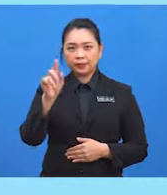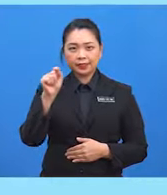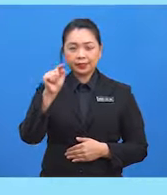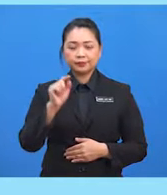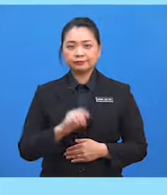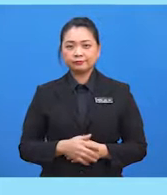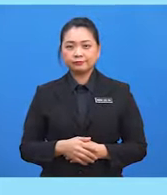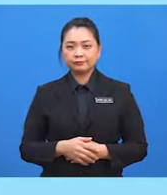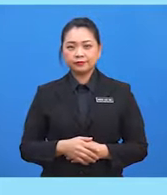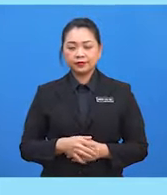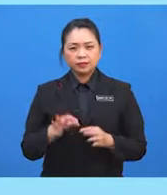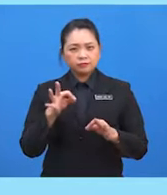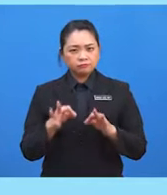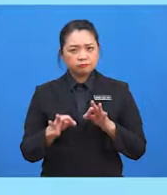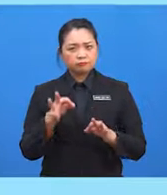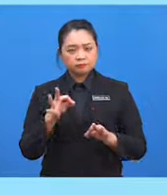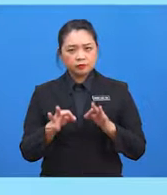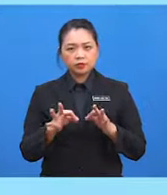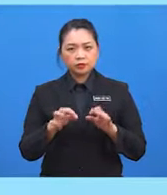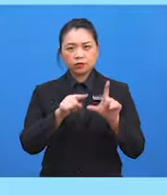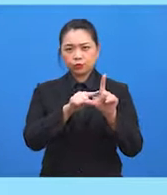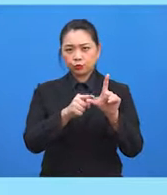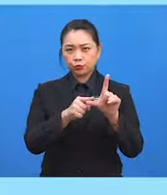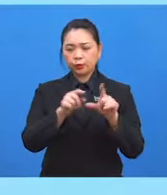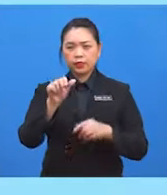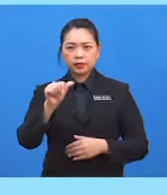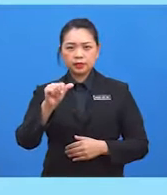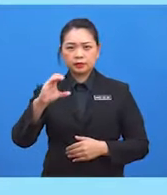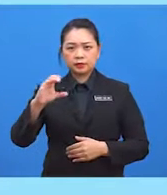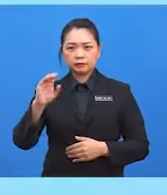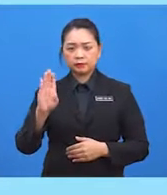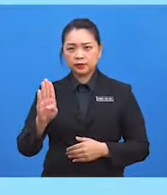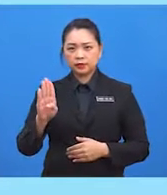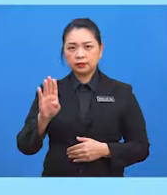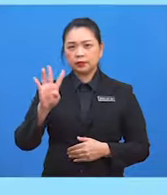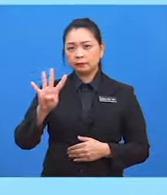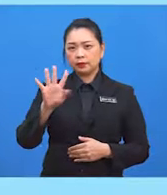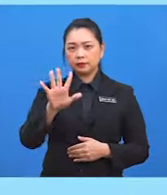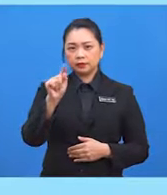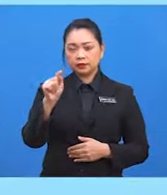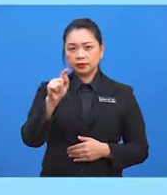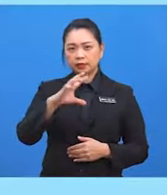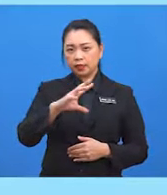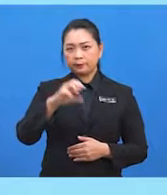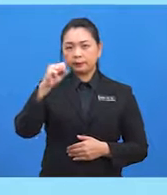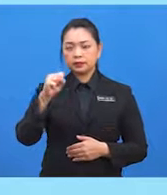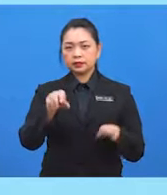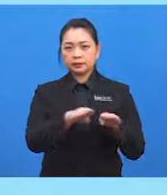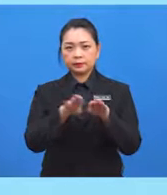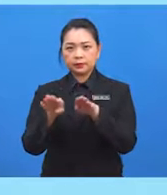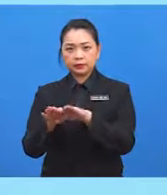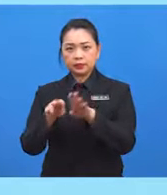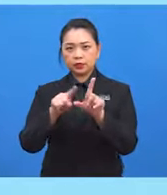Jika sudut A, C, B 45 darjah diambil sebagai